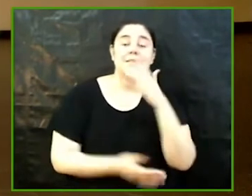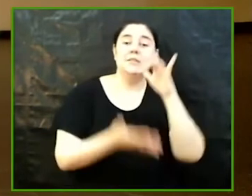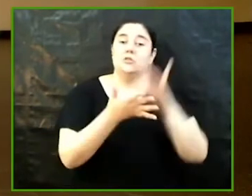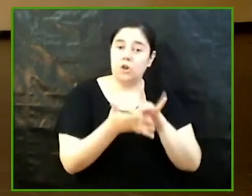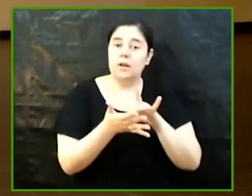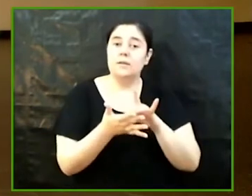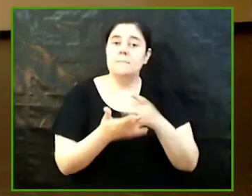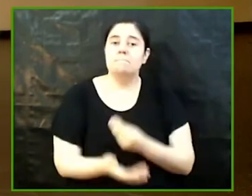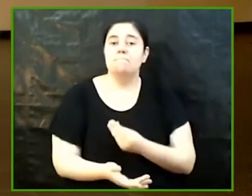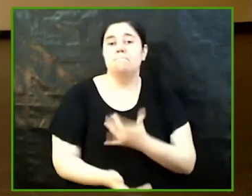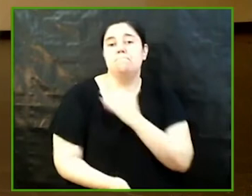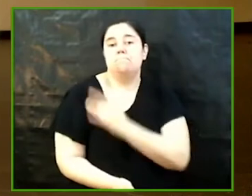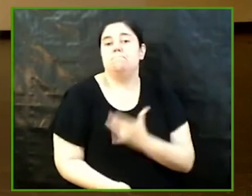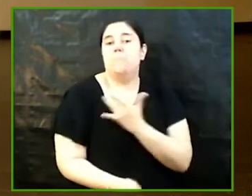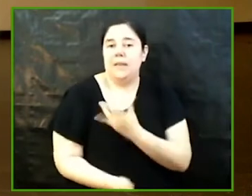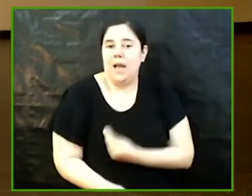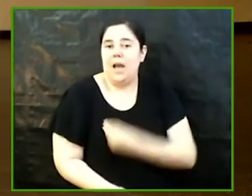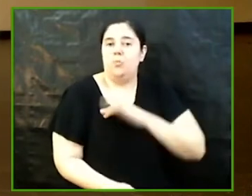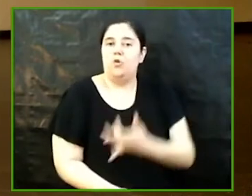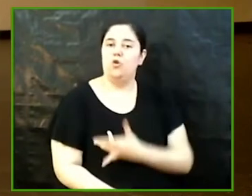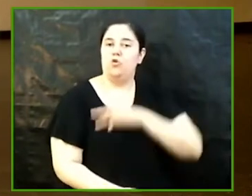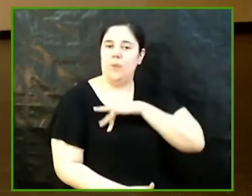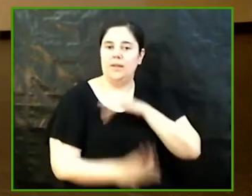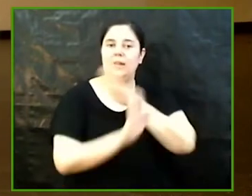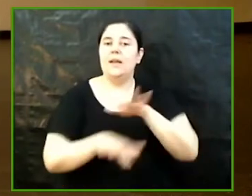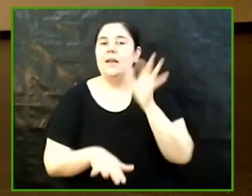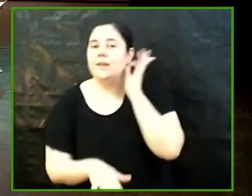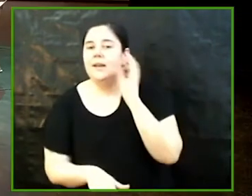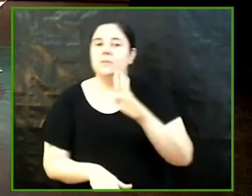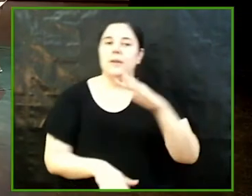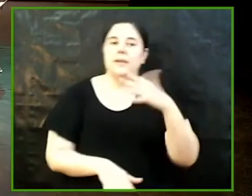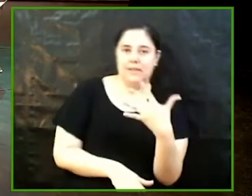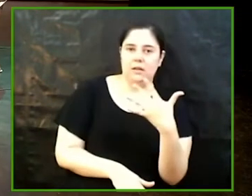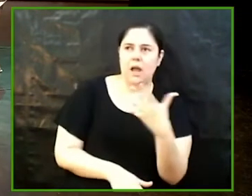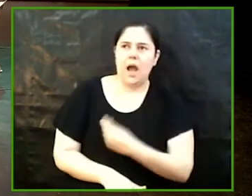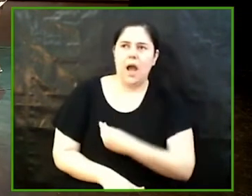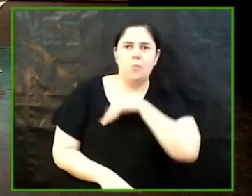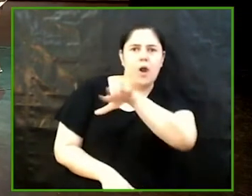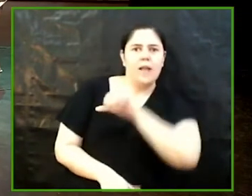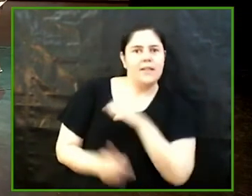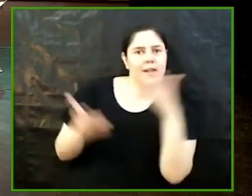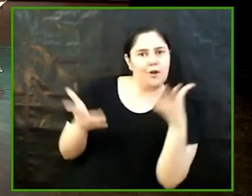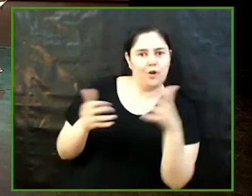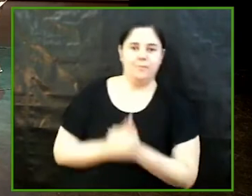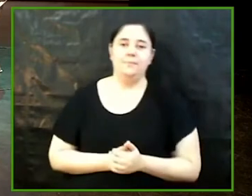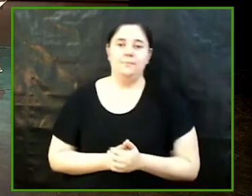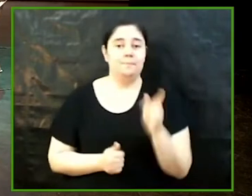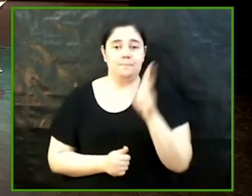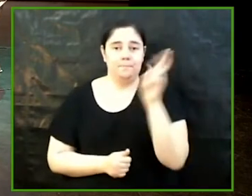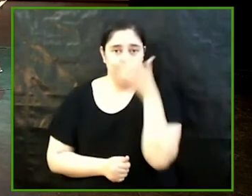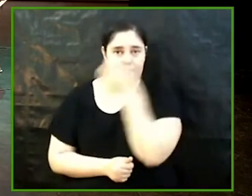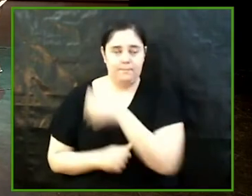entenen l'amor les nenes de P5? Tutora Sílvia Casado Barahona Excusa la seva assistència